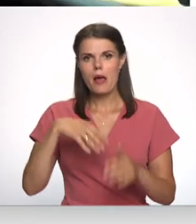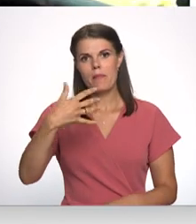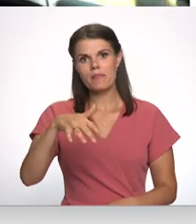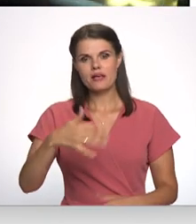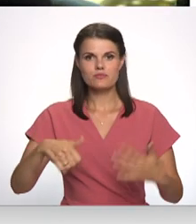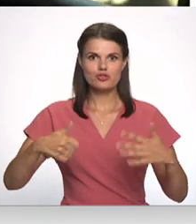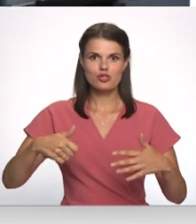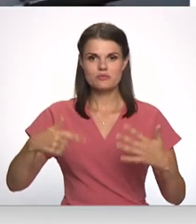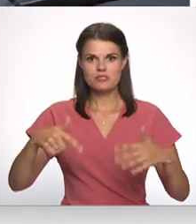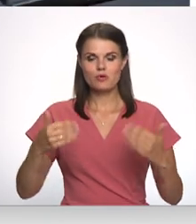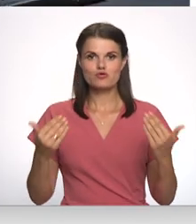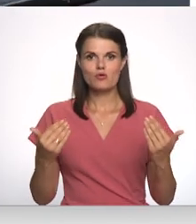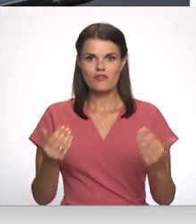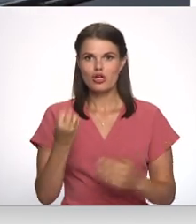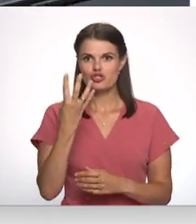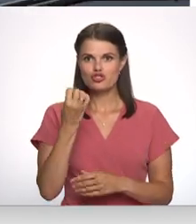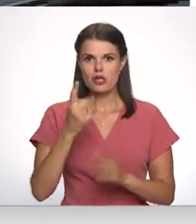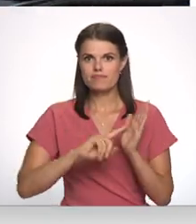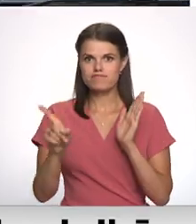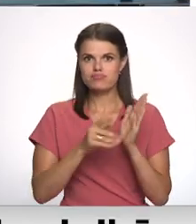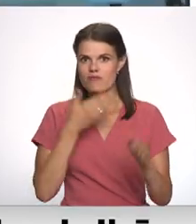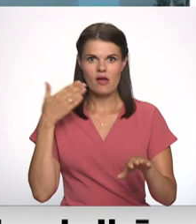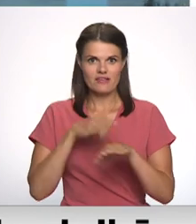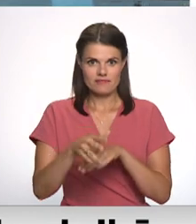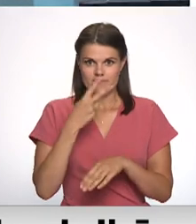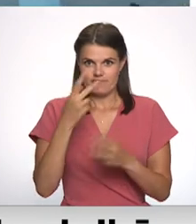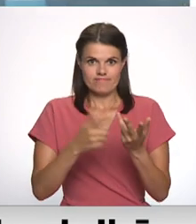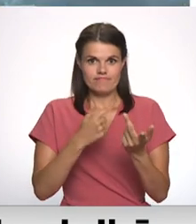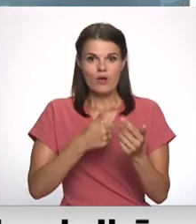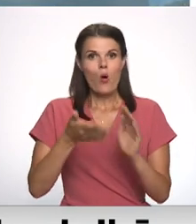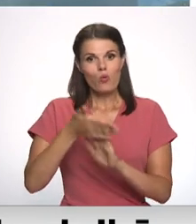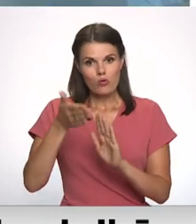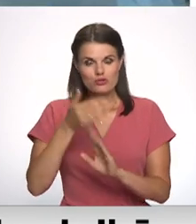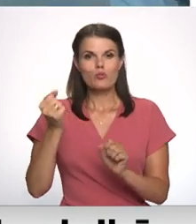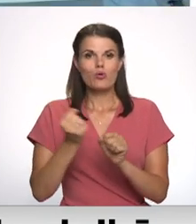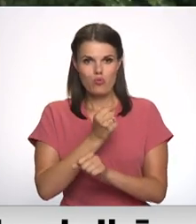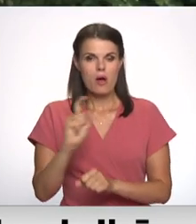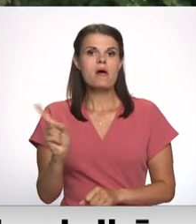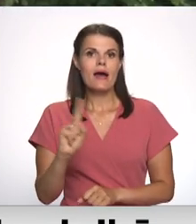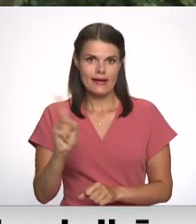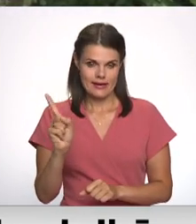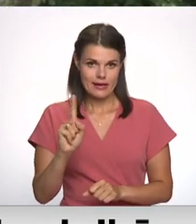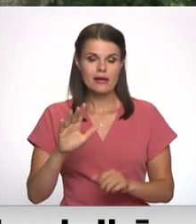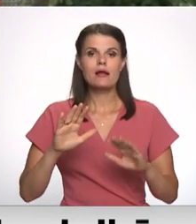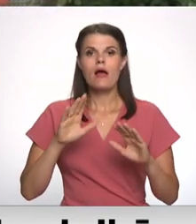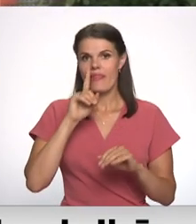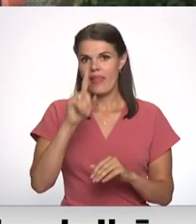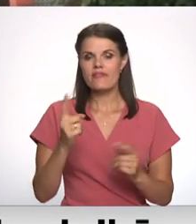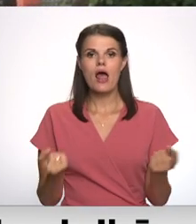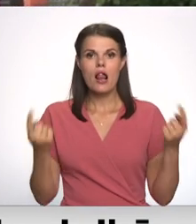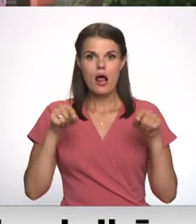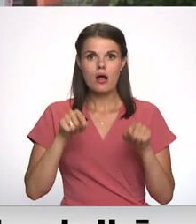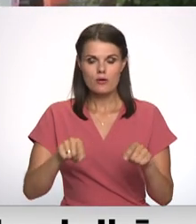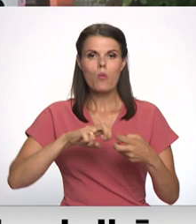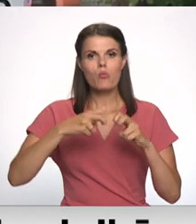70. Šodien 14. Jūs paši jūtat pēc skaitlējiem situācijas uzlabojumus, tomēr tur tā kā ir vērojams. Nedēļas laikā šie